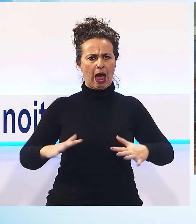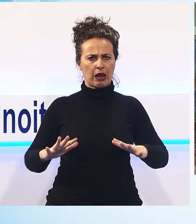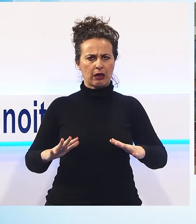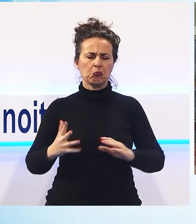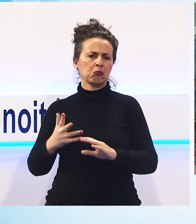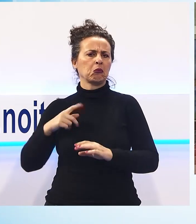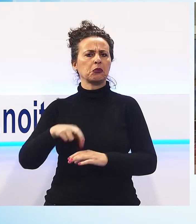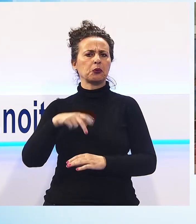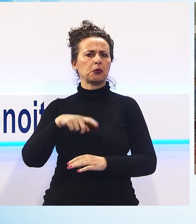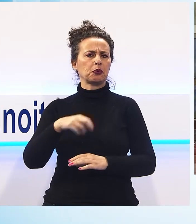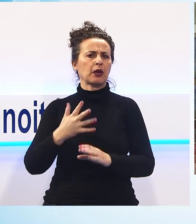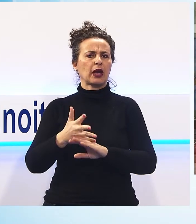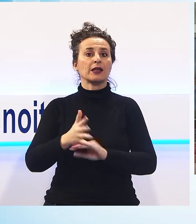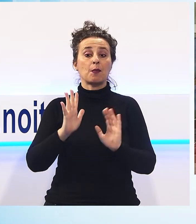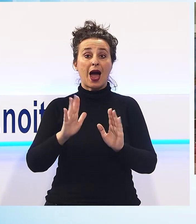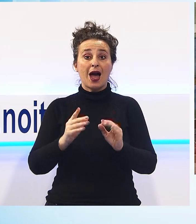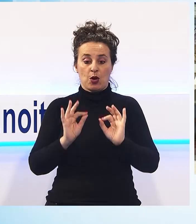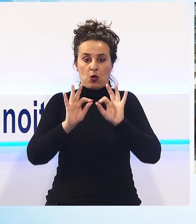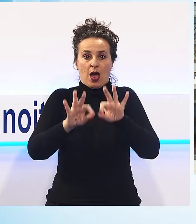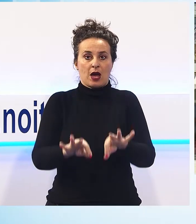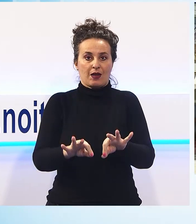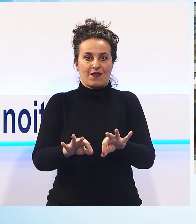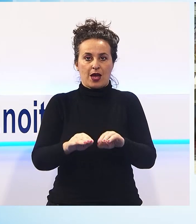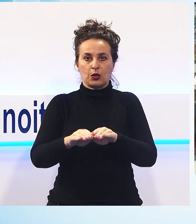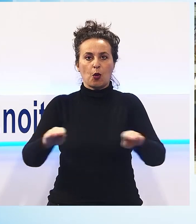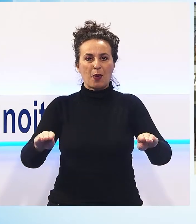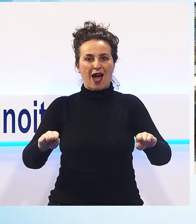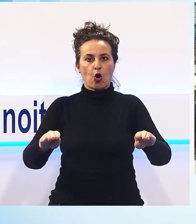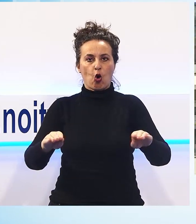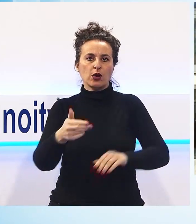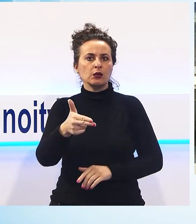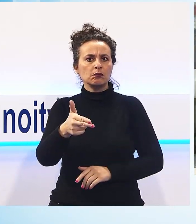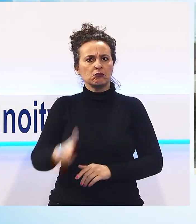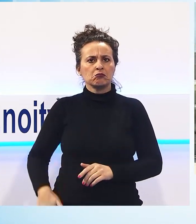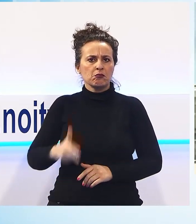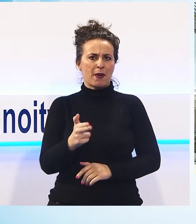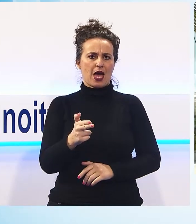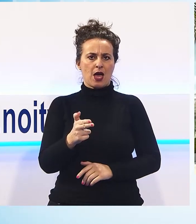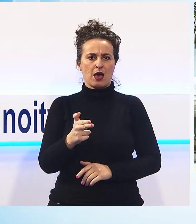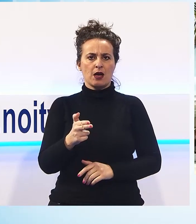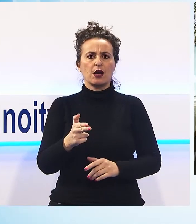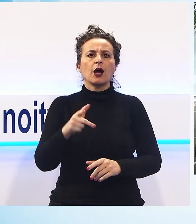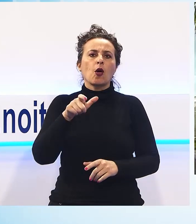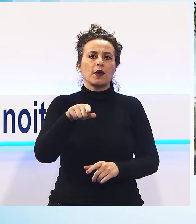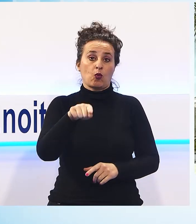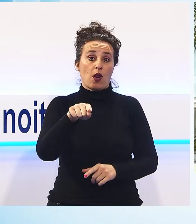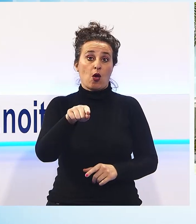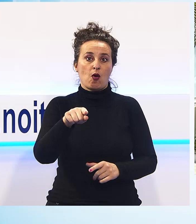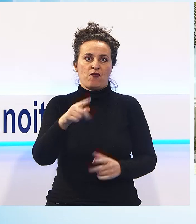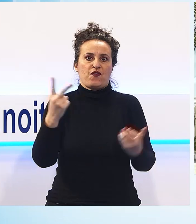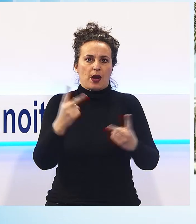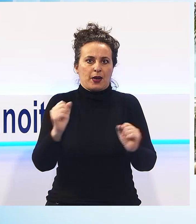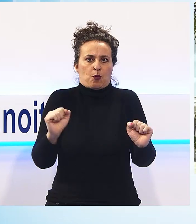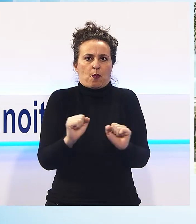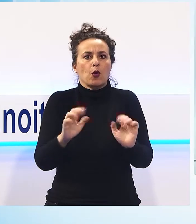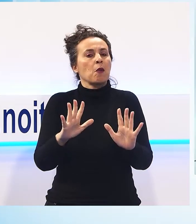arrivato al bancone ha minacciato con una pistola al cassiere intimandolo di consegnargli l'incasso. Sono stati momenti di grande tensione